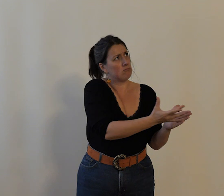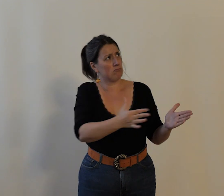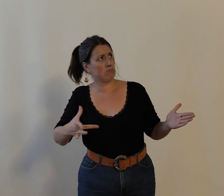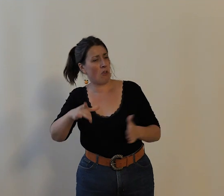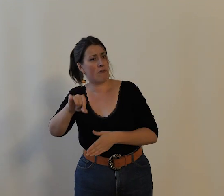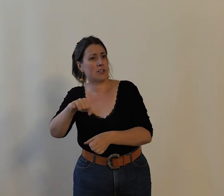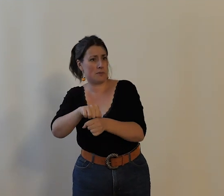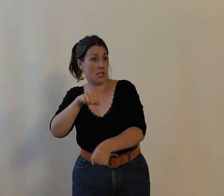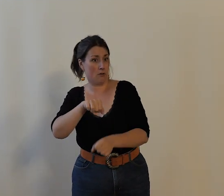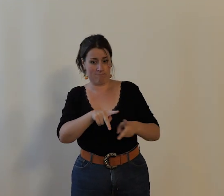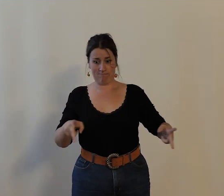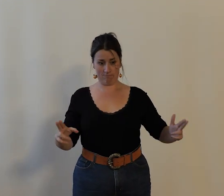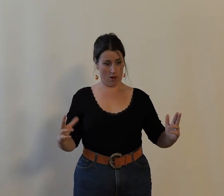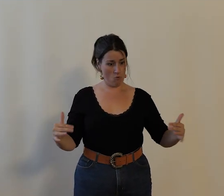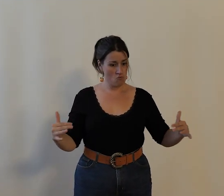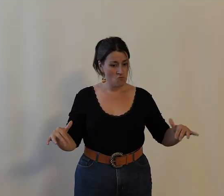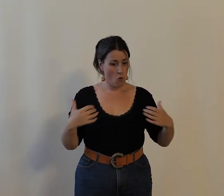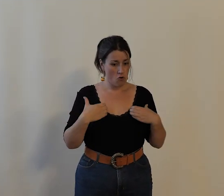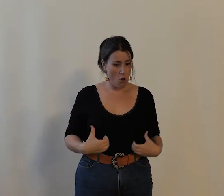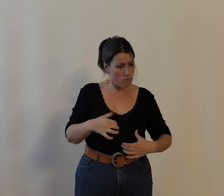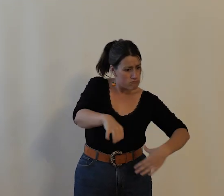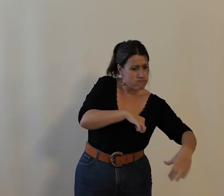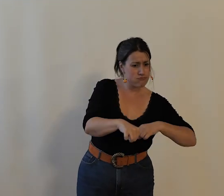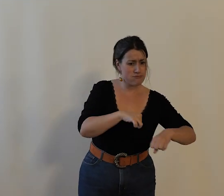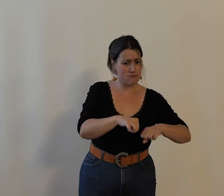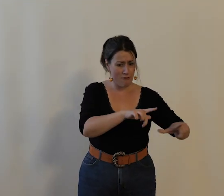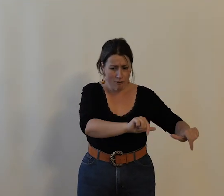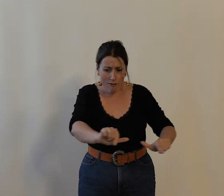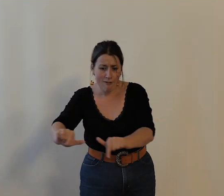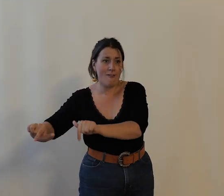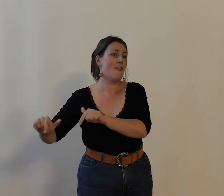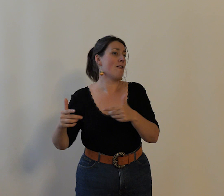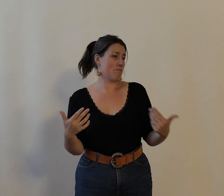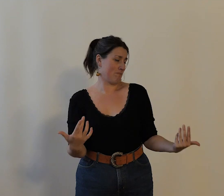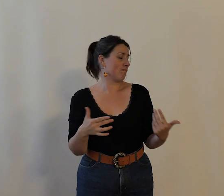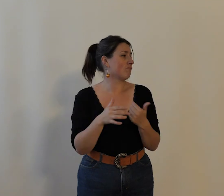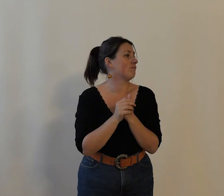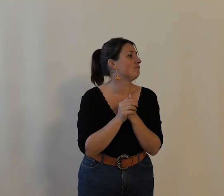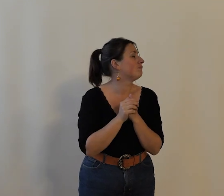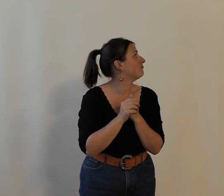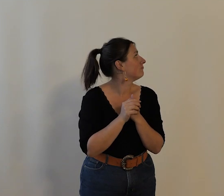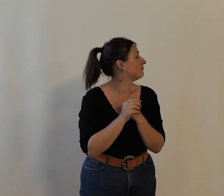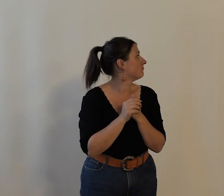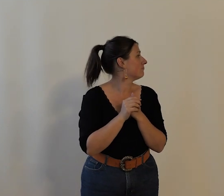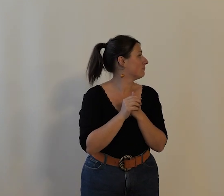20ème siècle pour montrer véritablement le côté dynamique des organisations cyclistes à Tours